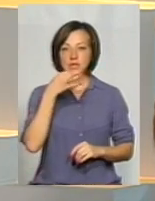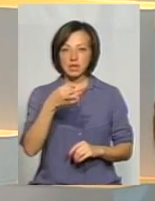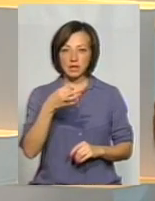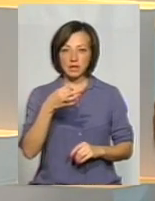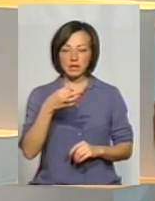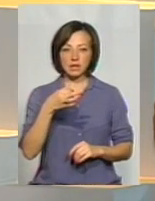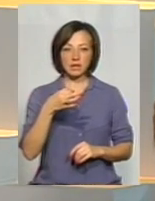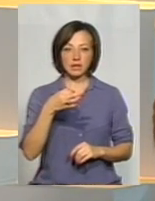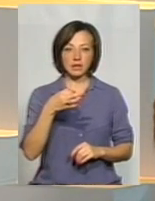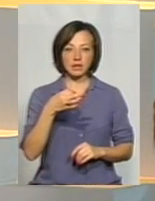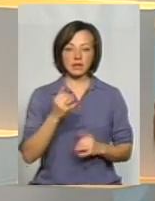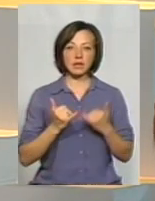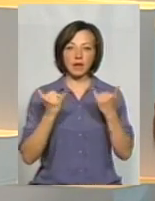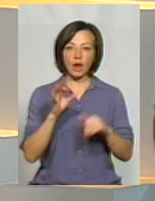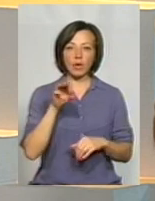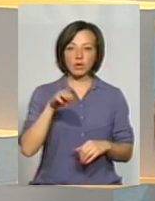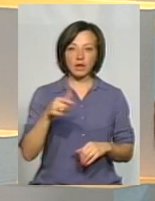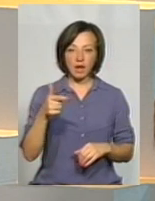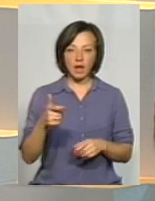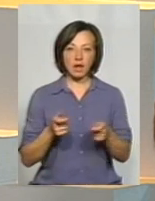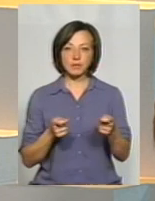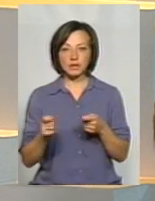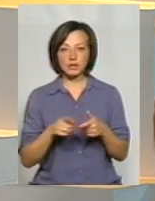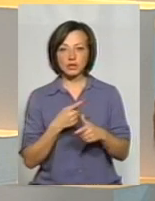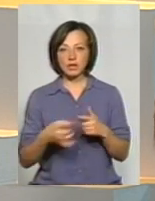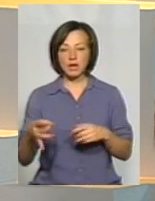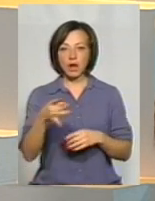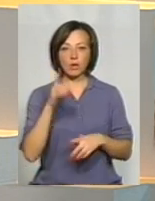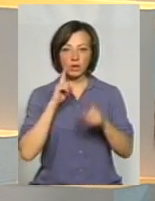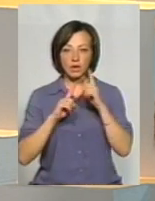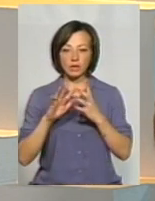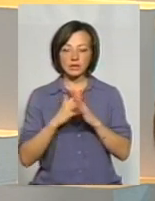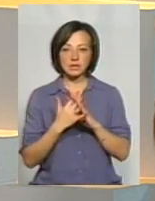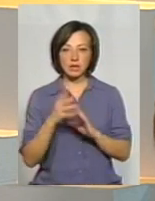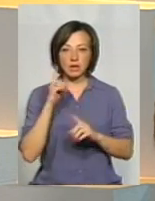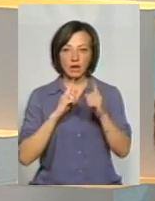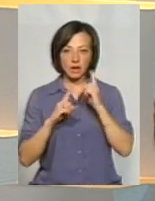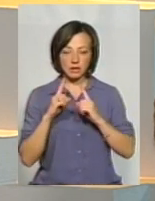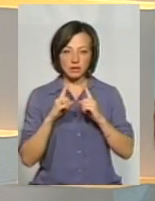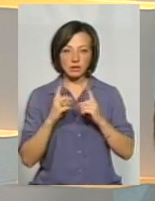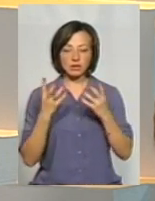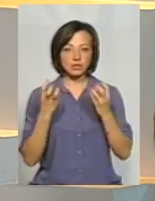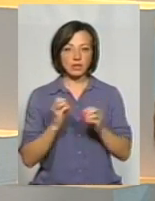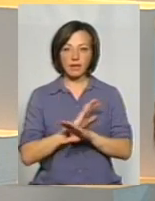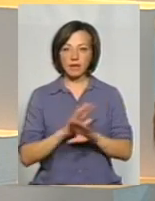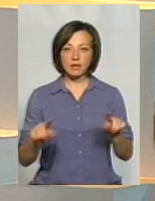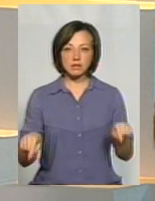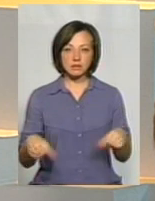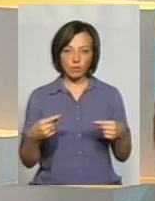для ОТГ, і для адміністрацій, чи районних рад, чи сільських рад, де ще не створені